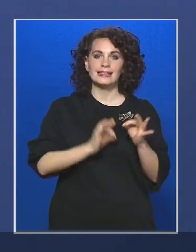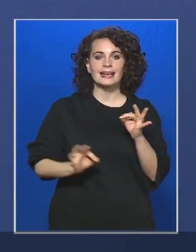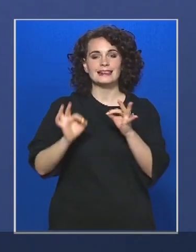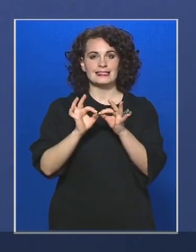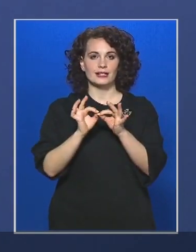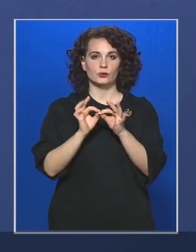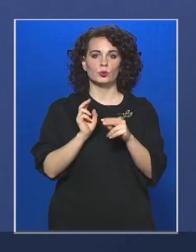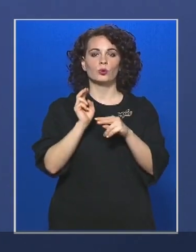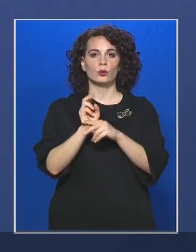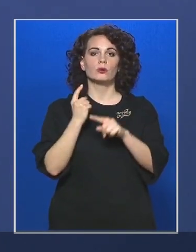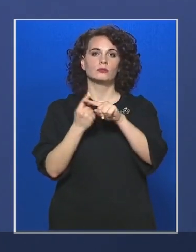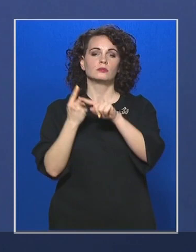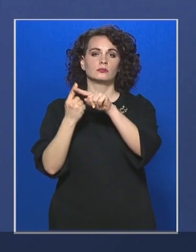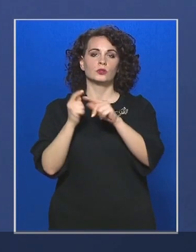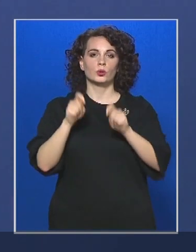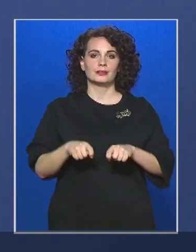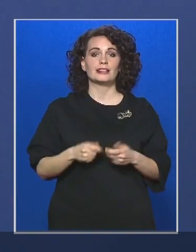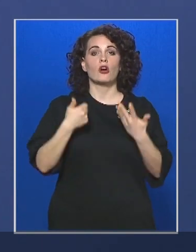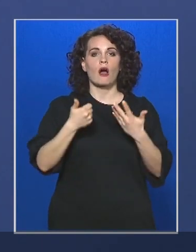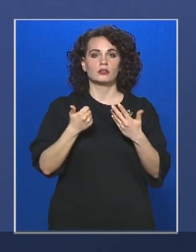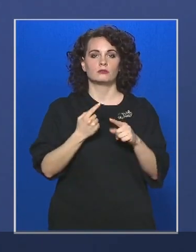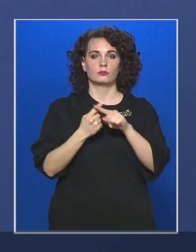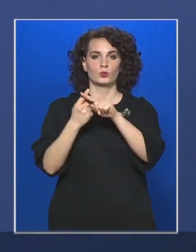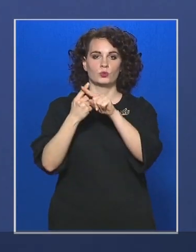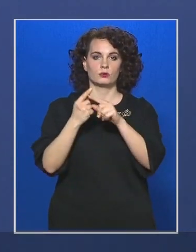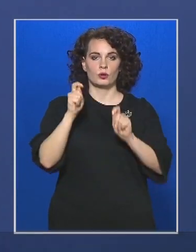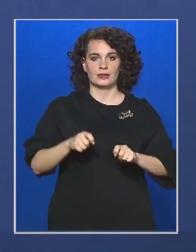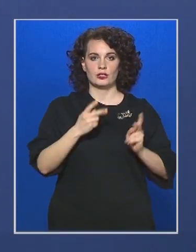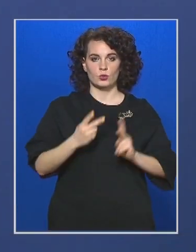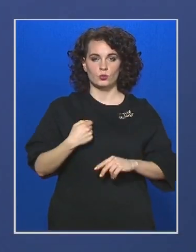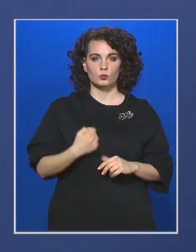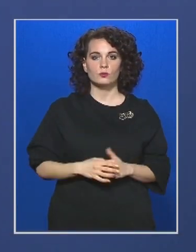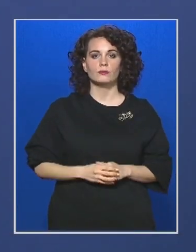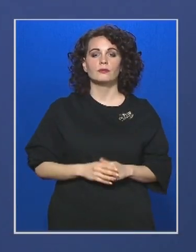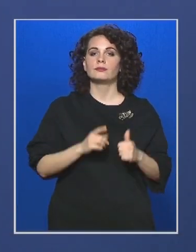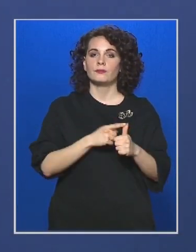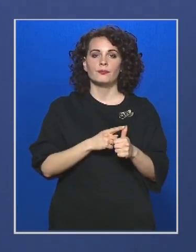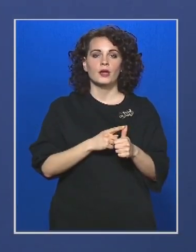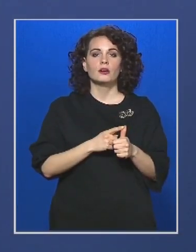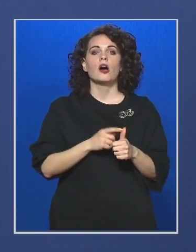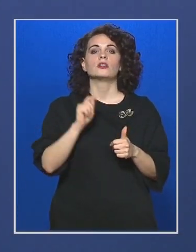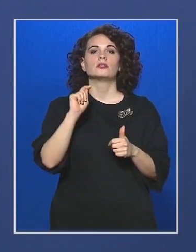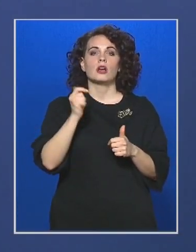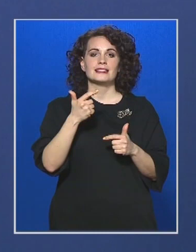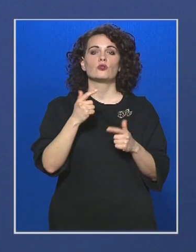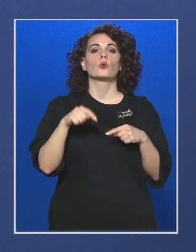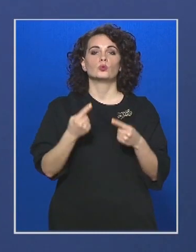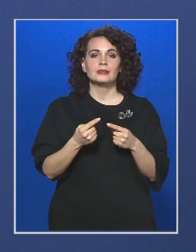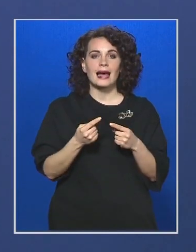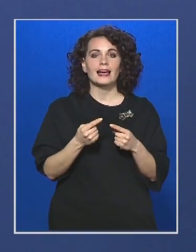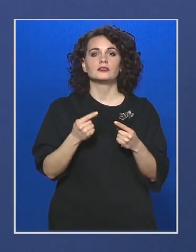további döntésekkel, hat további döntést hoztunk. Először a taxisok után további